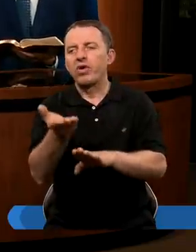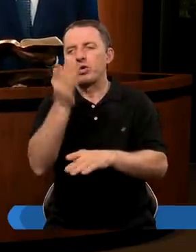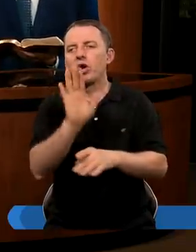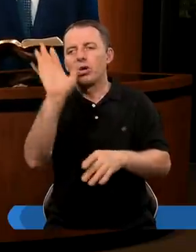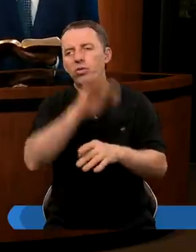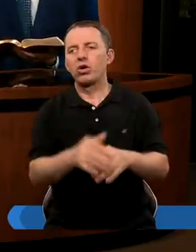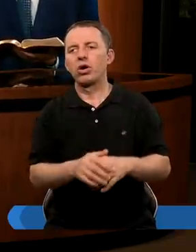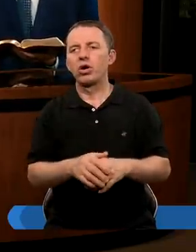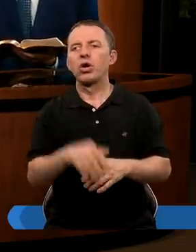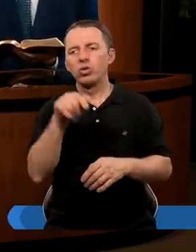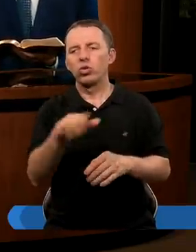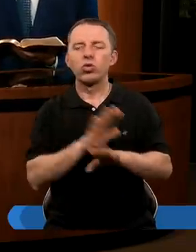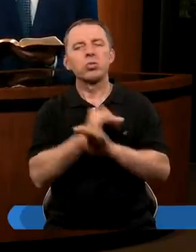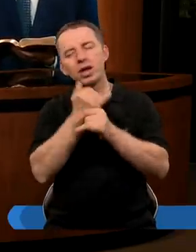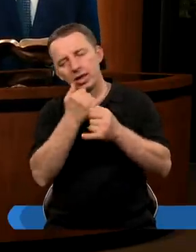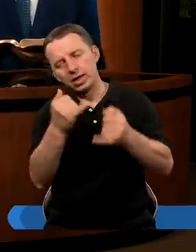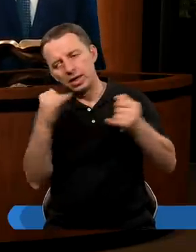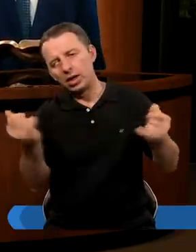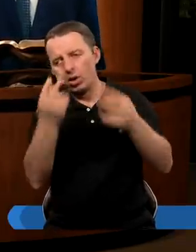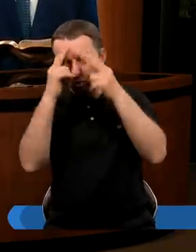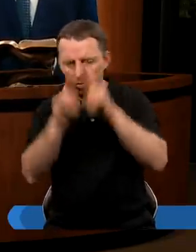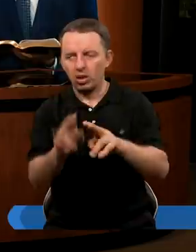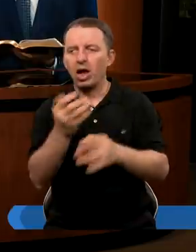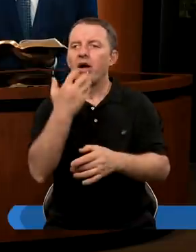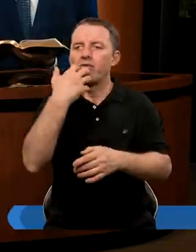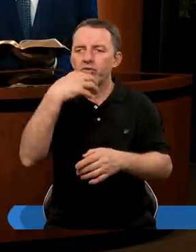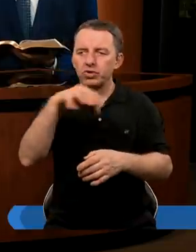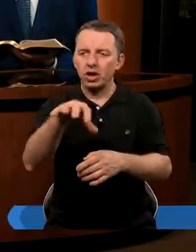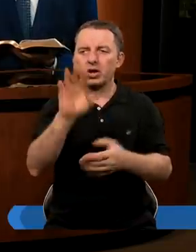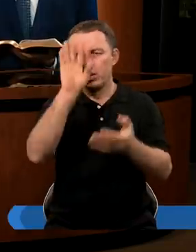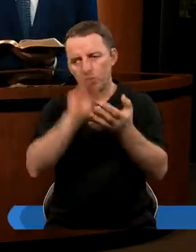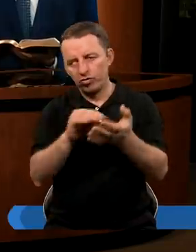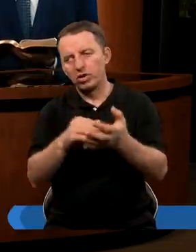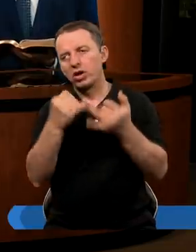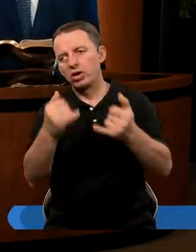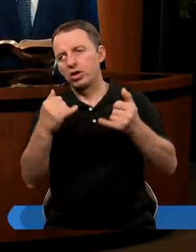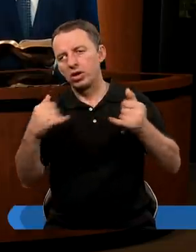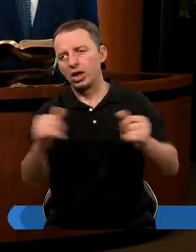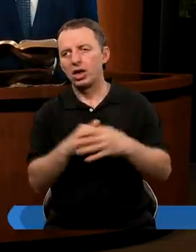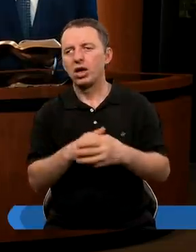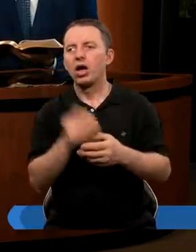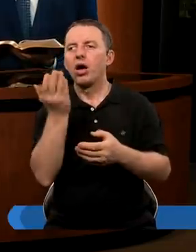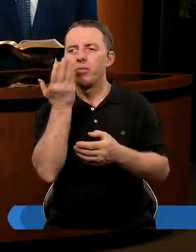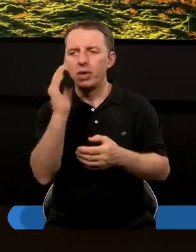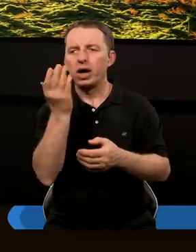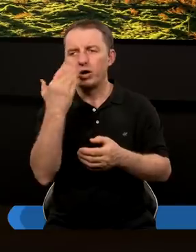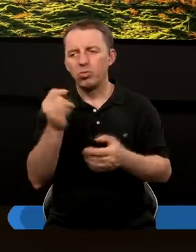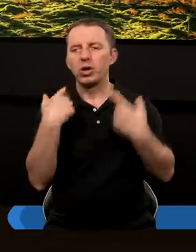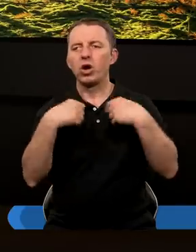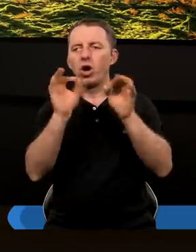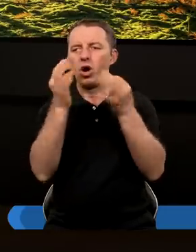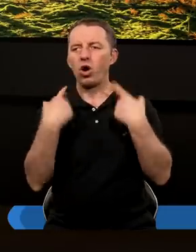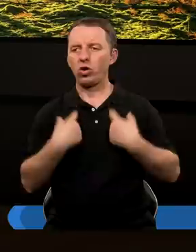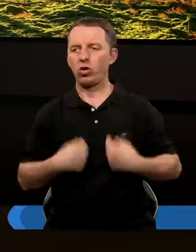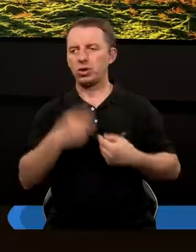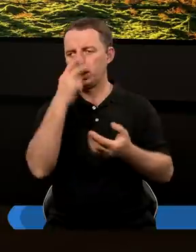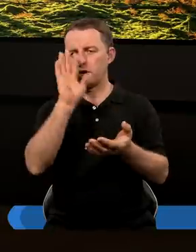Boga, ale to już jest zupełnie inne uznanie niż to, które miał wcześniej poprzez doświadczenia innych. Bardzo, bardzo osobiste